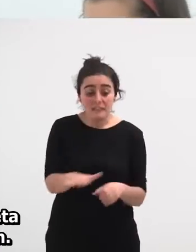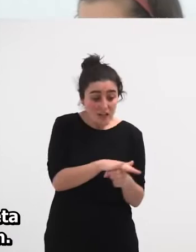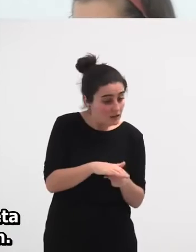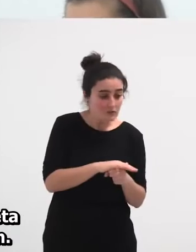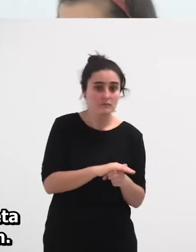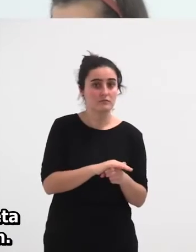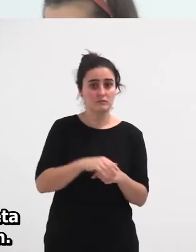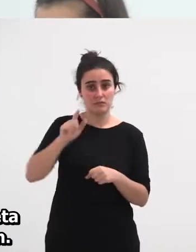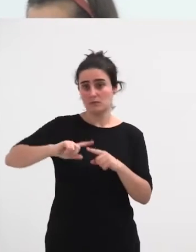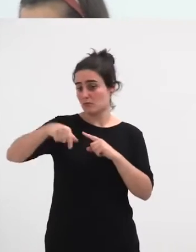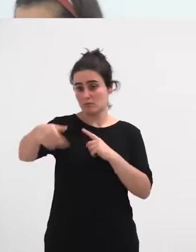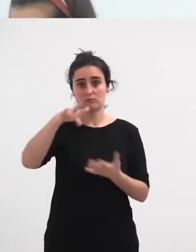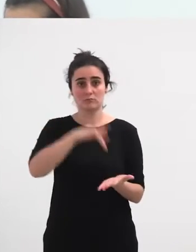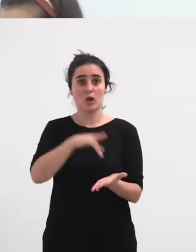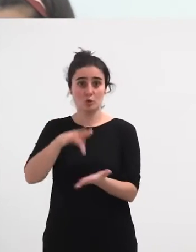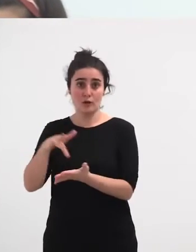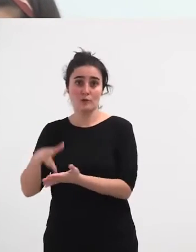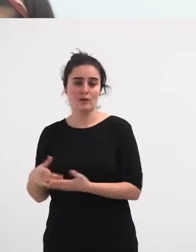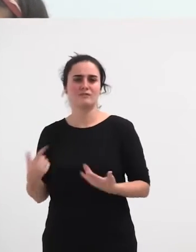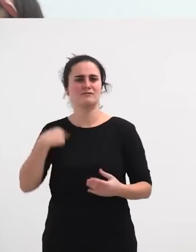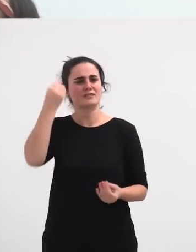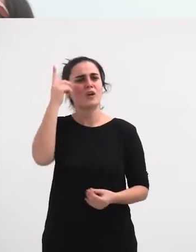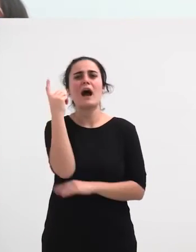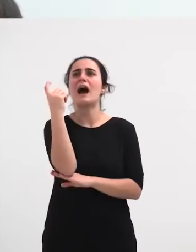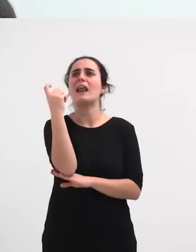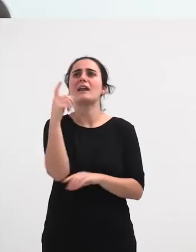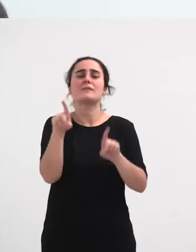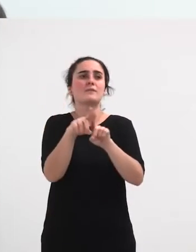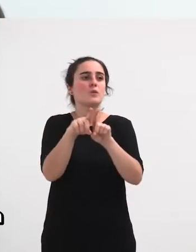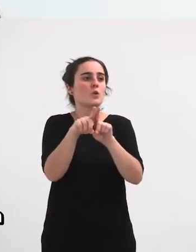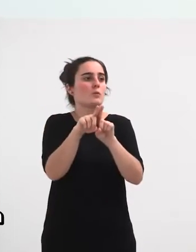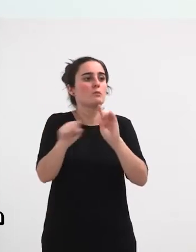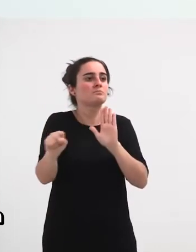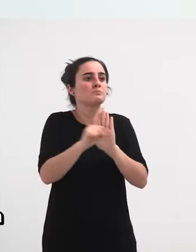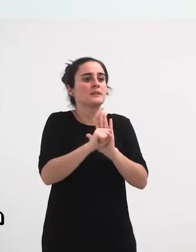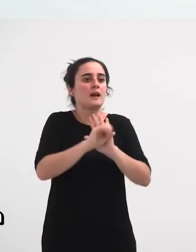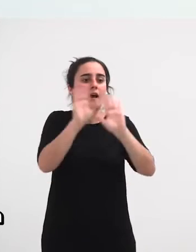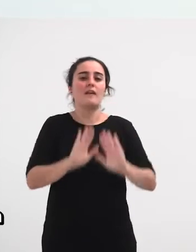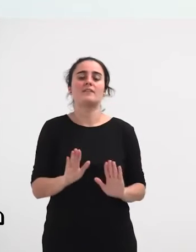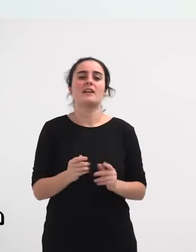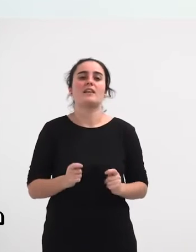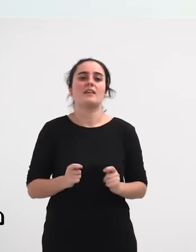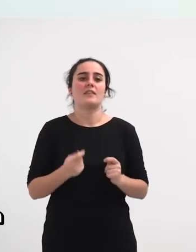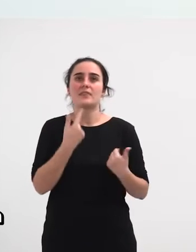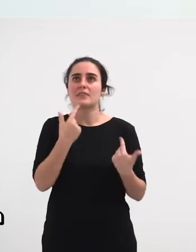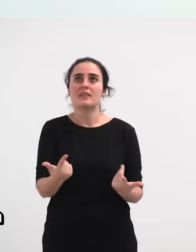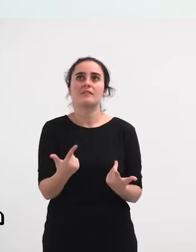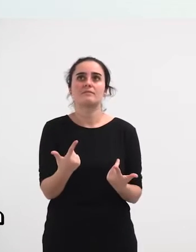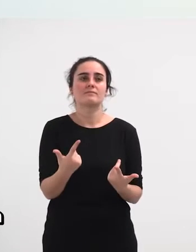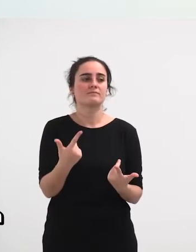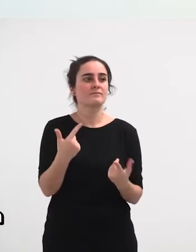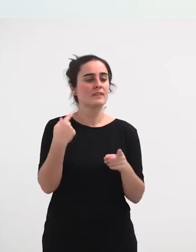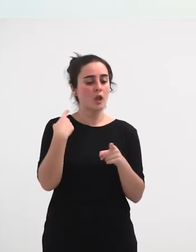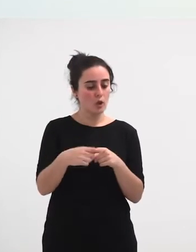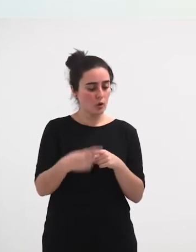egunero gertatzen zaizkigun gauzetan. Nero ustez, alardeak dira, paradigmatikoak, adirazten dute zer gertatzen zaigun